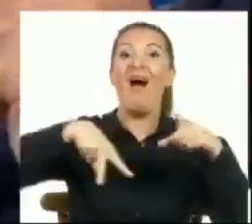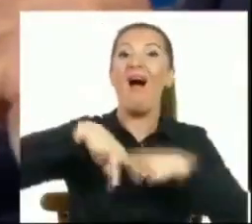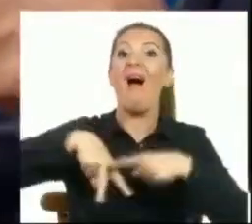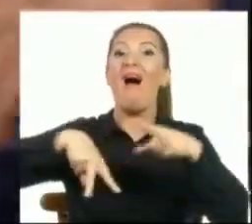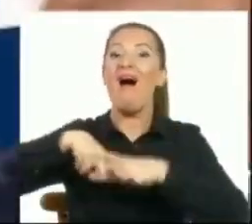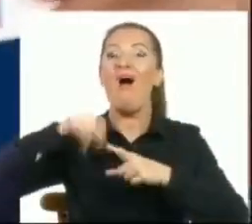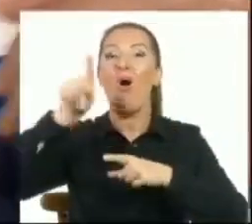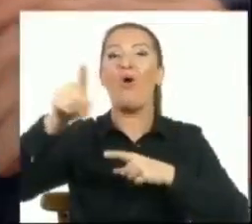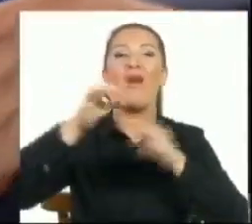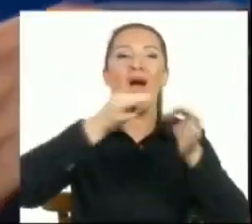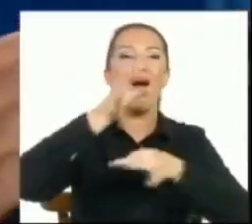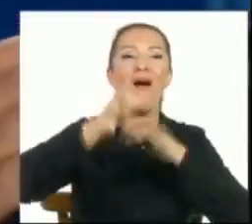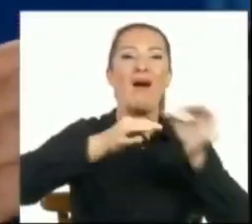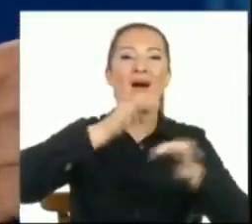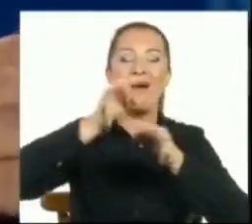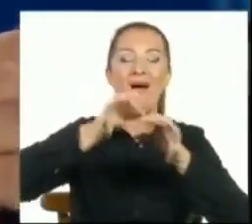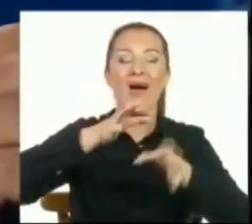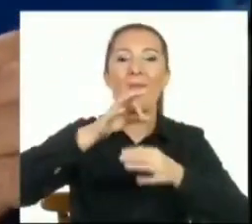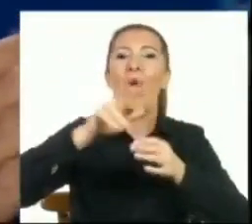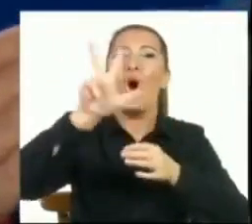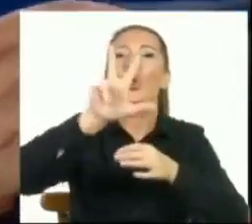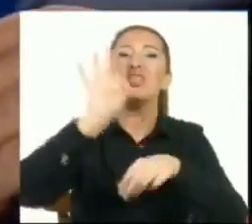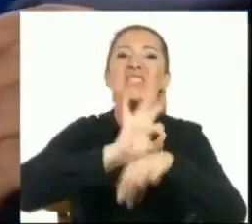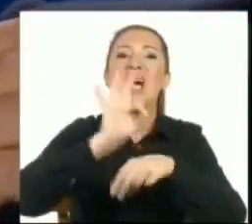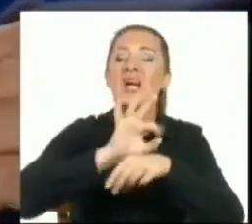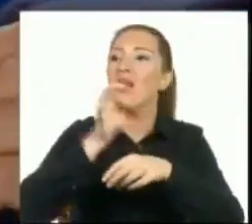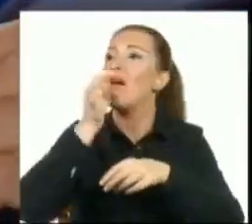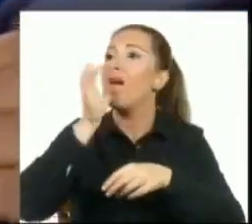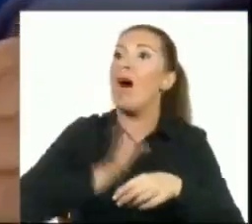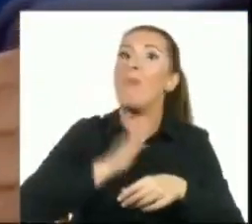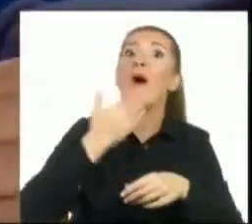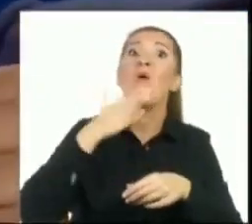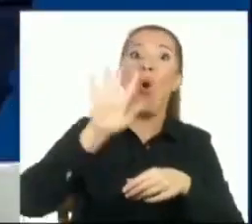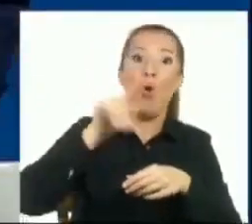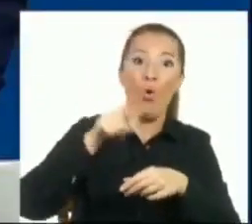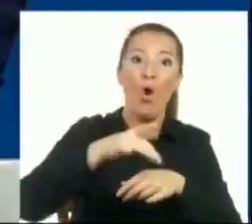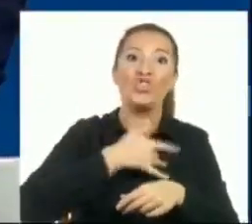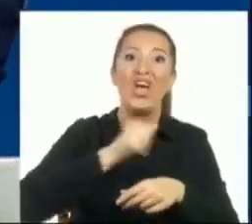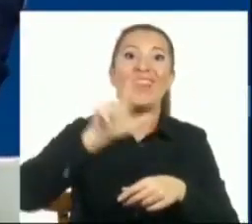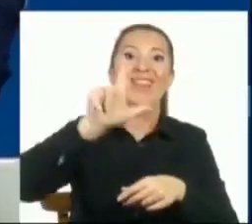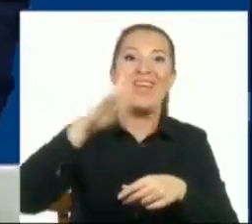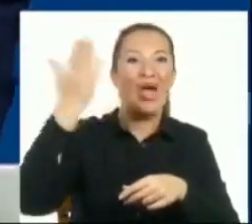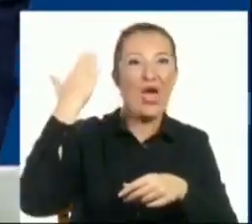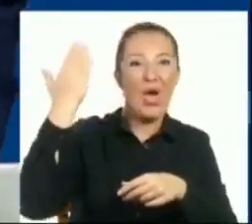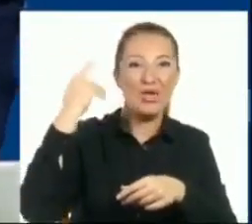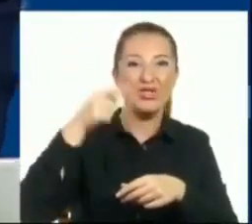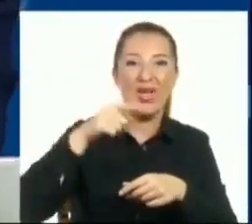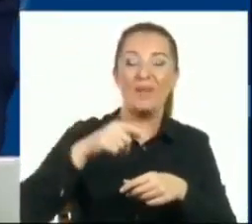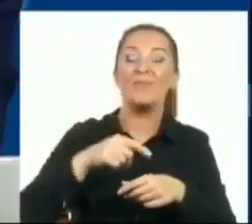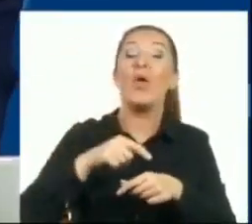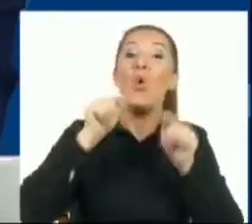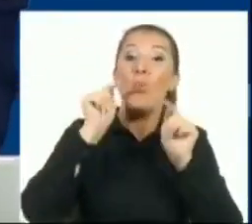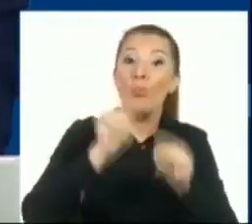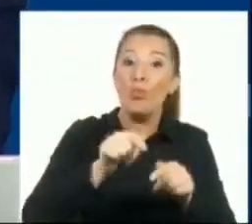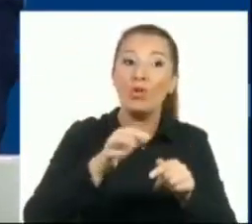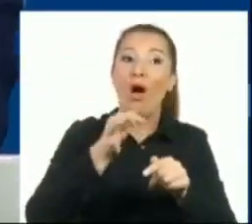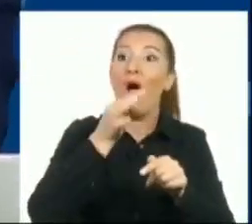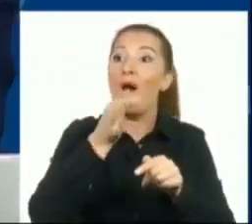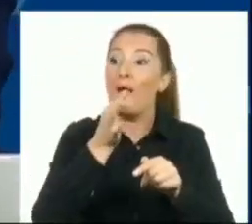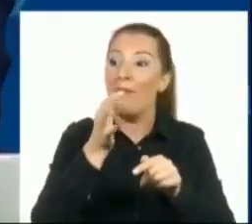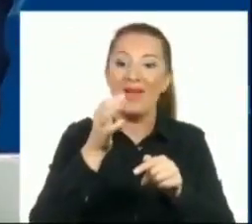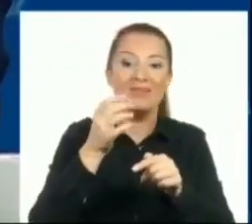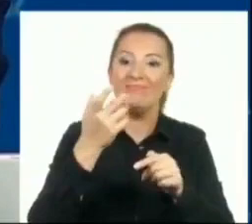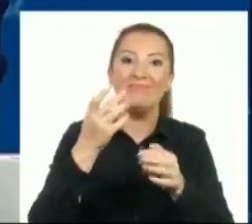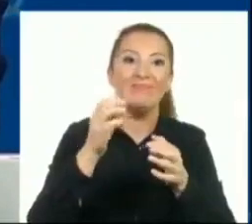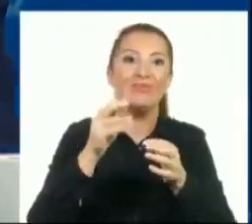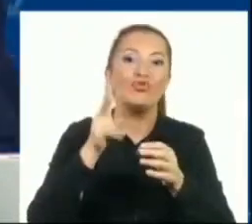Ajansı'ndan yaklaşık 2 saat 30 dakikadır veri alamıyoruz diye yayın yapıyordunuz. Ve bu veri almama kısmı tam